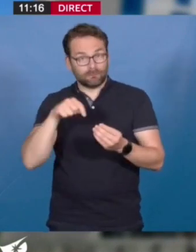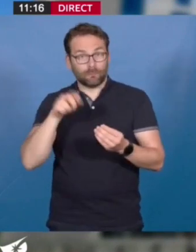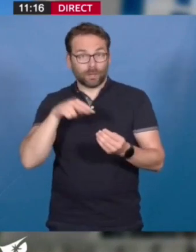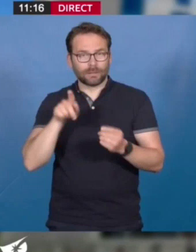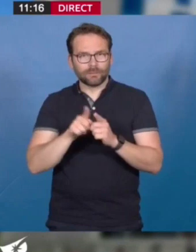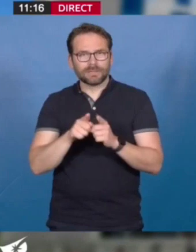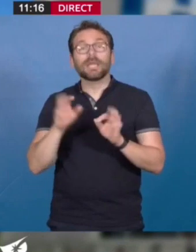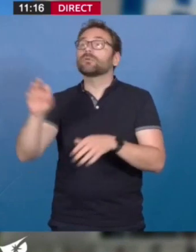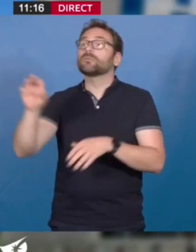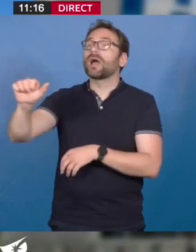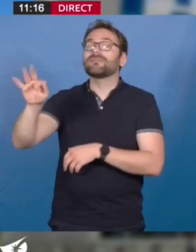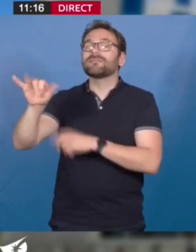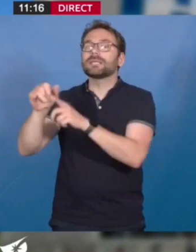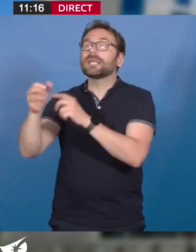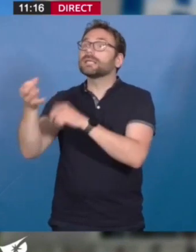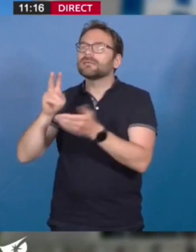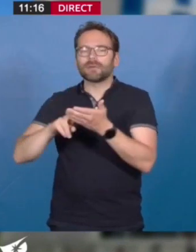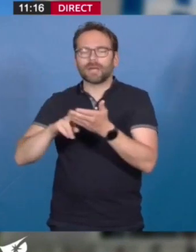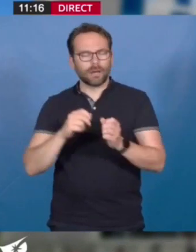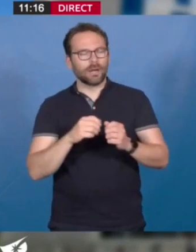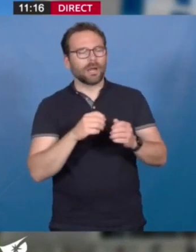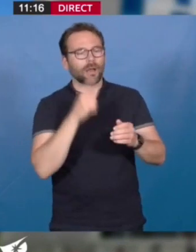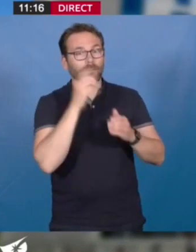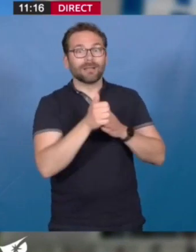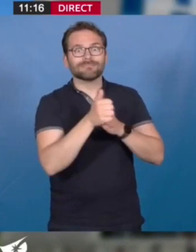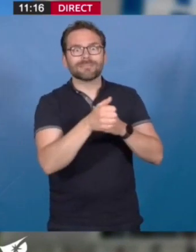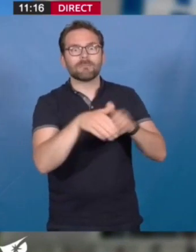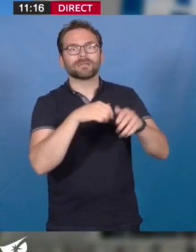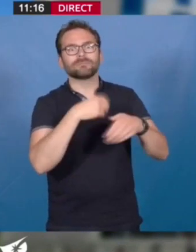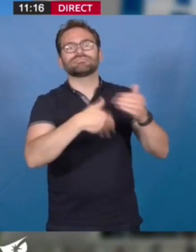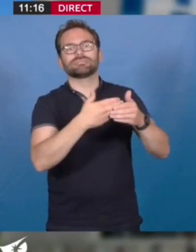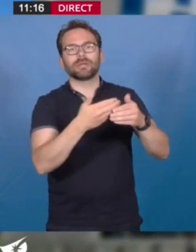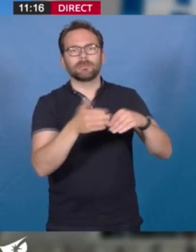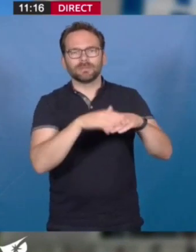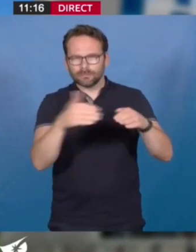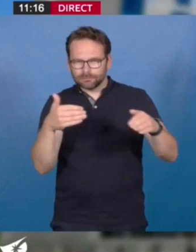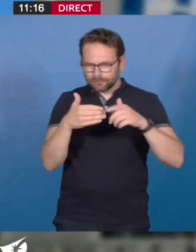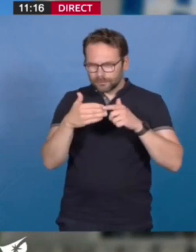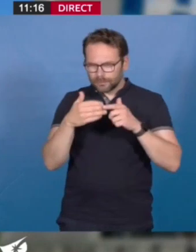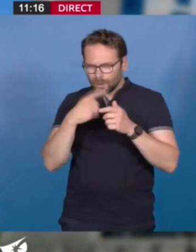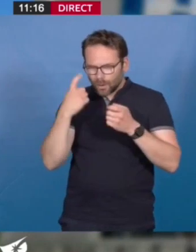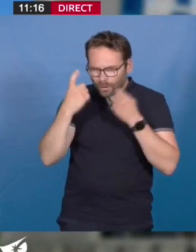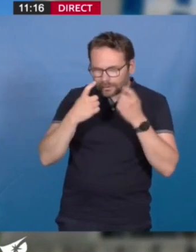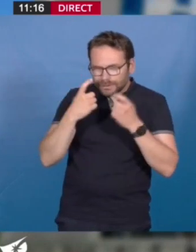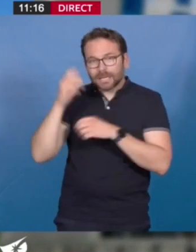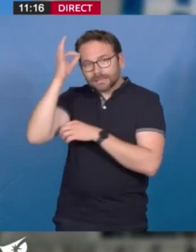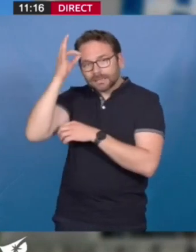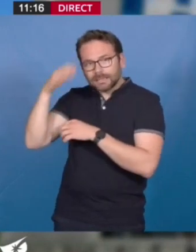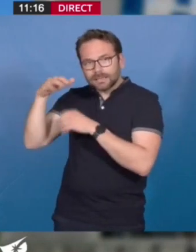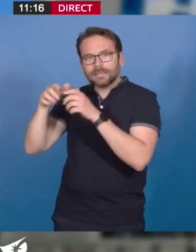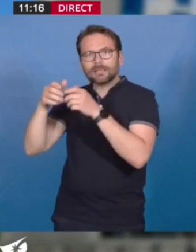de dire qu'au-delà des locomotives qui marchent très bien, il y a une recherche, une direction du zénith qui cherche